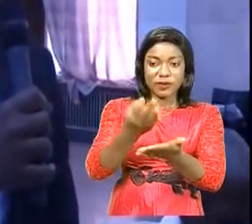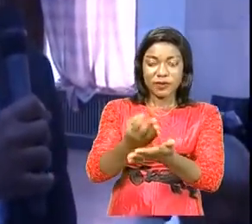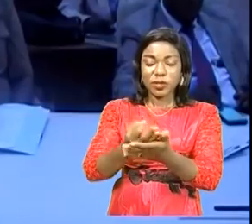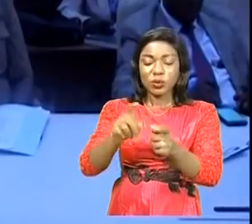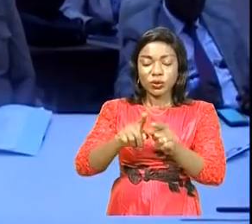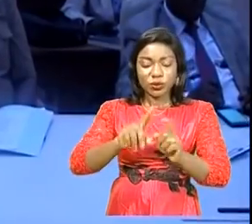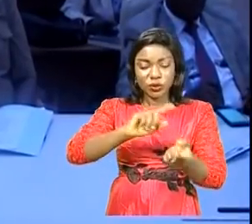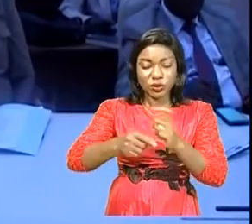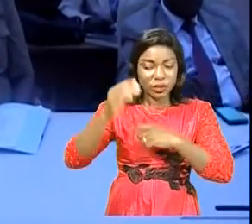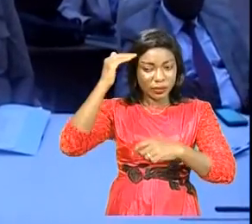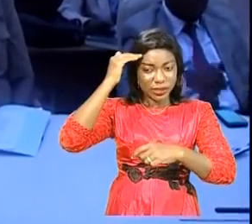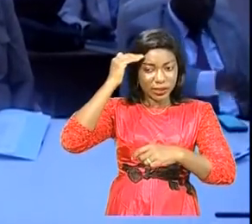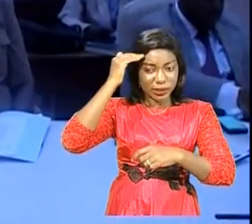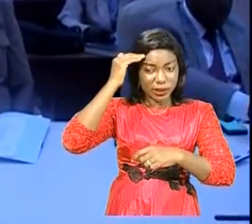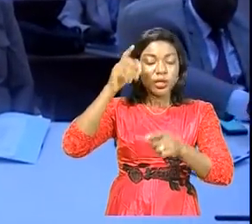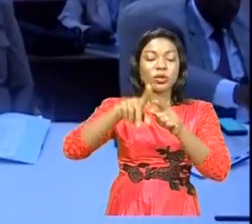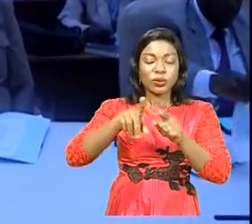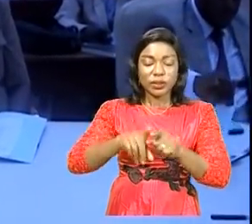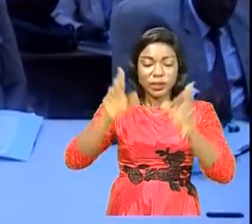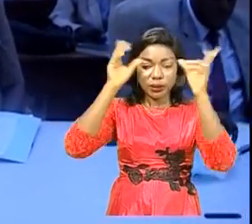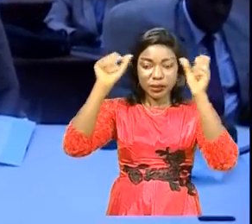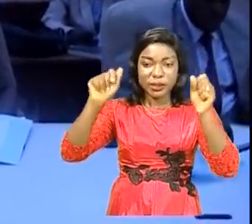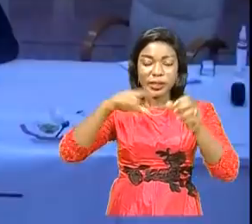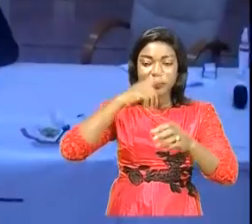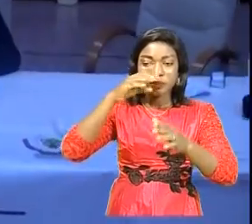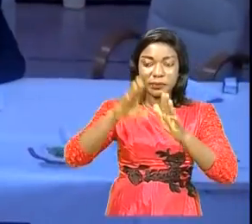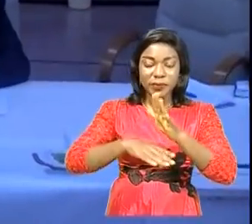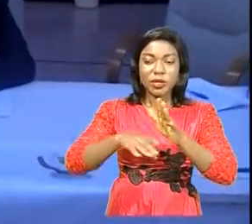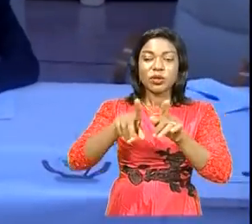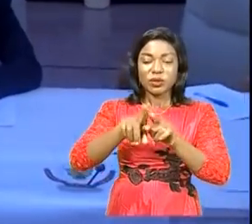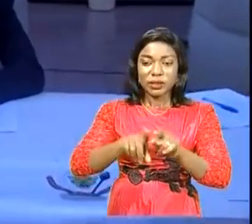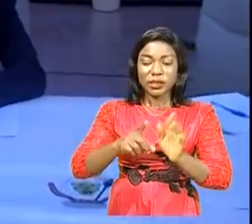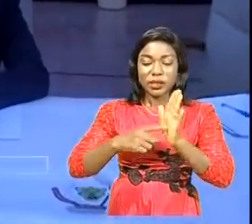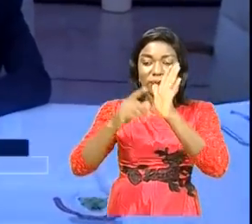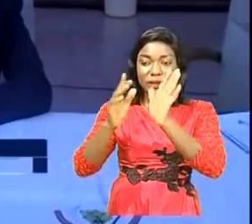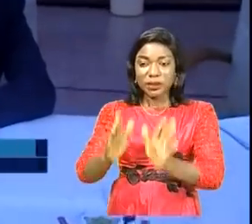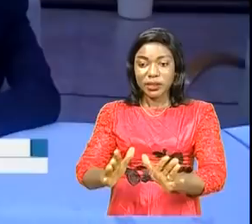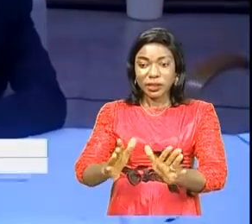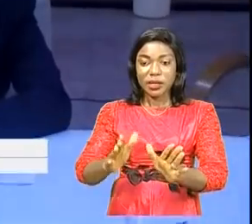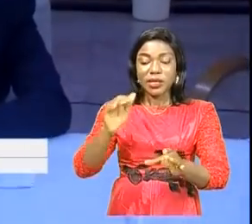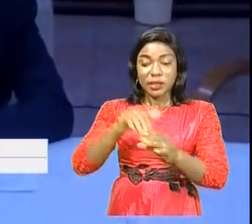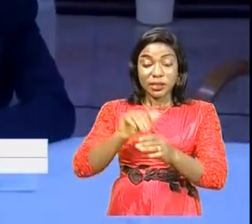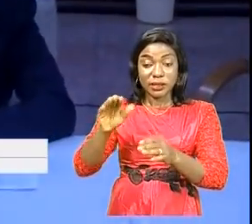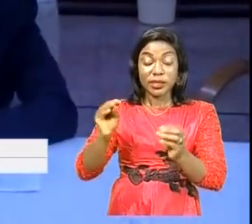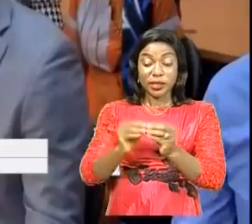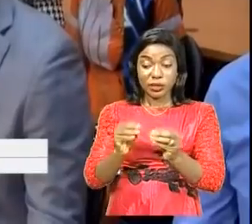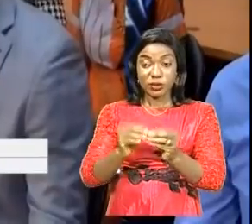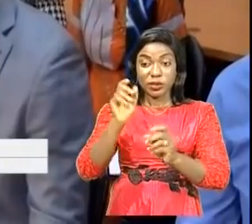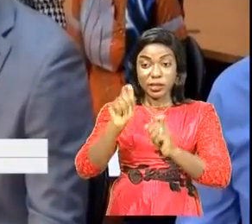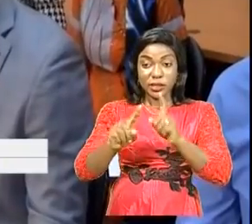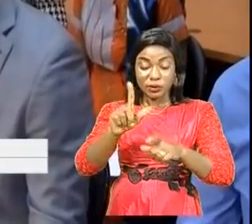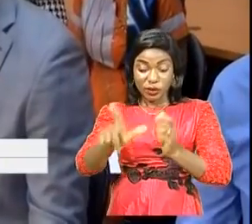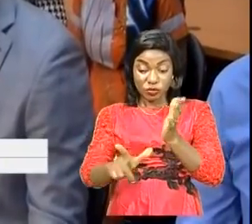changement de mentalité. A noter que le président de l'Assemblée nationale a été représenté à cette manifestation par le caisseur